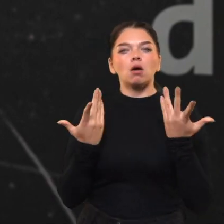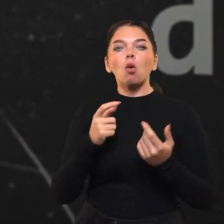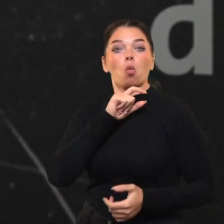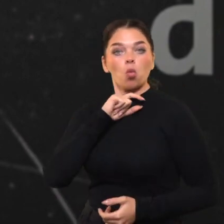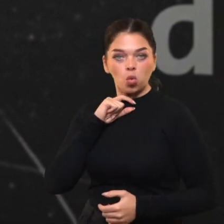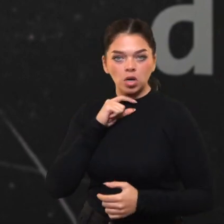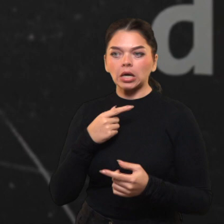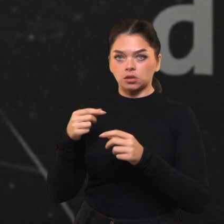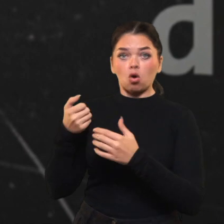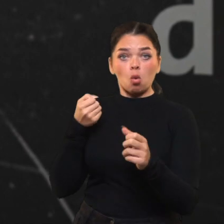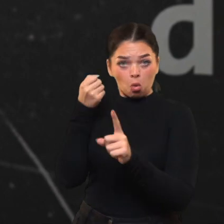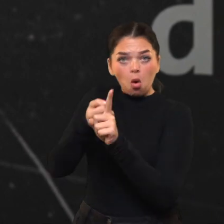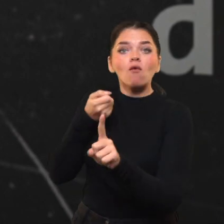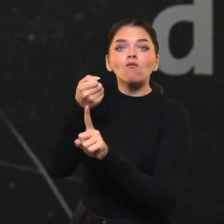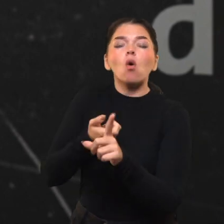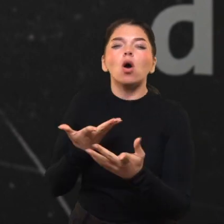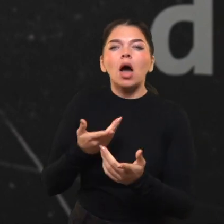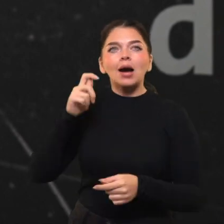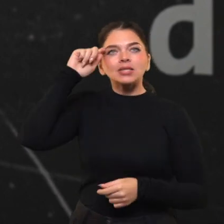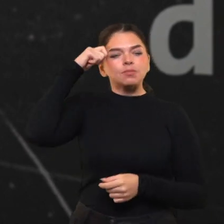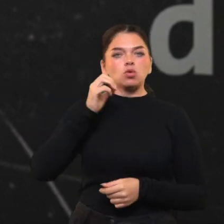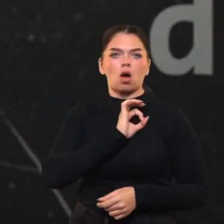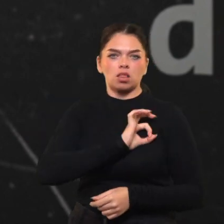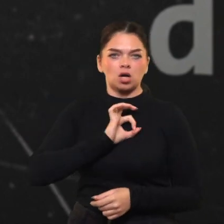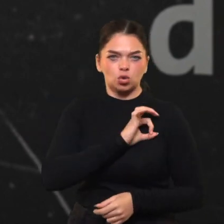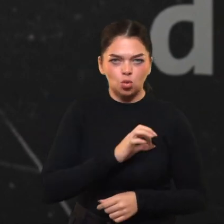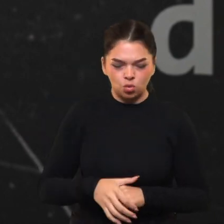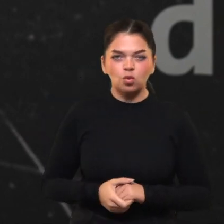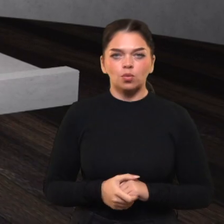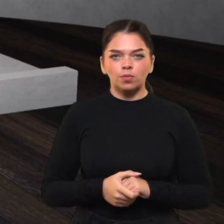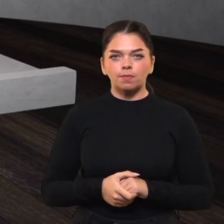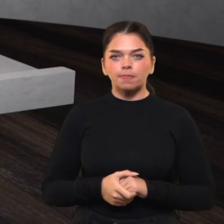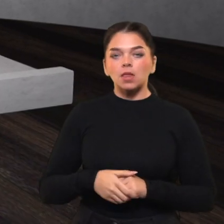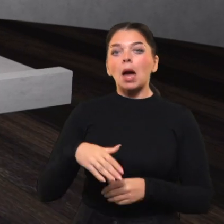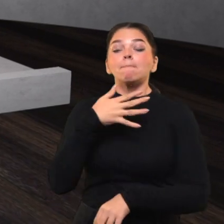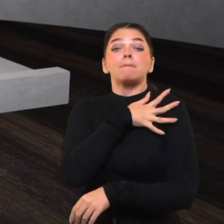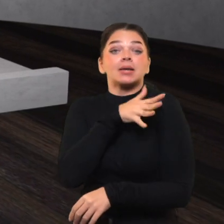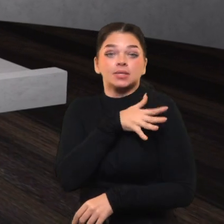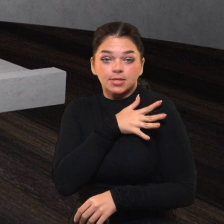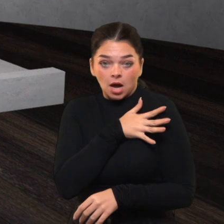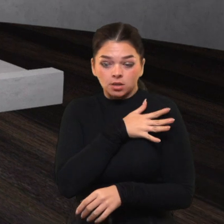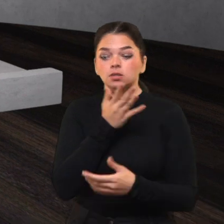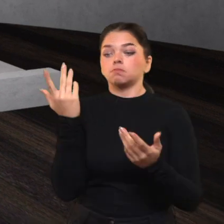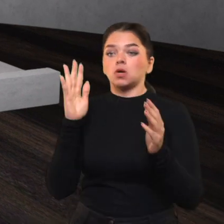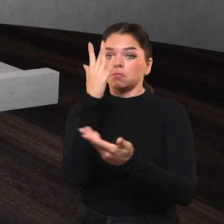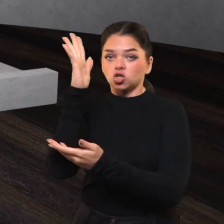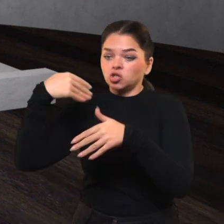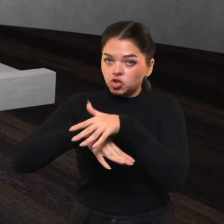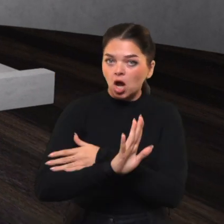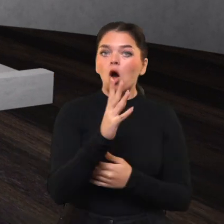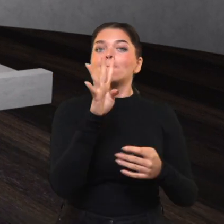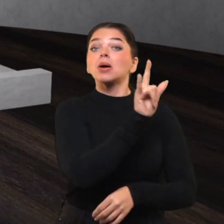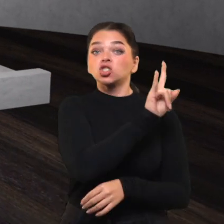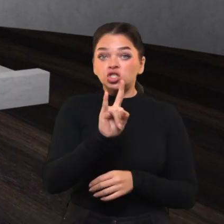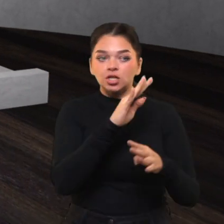Kunigas yra kovotojas. Prisiminėjau anegdotą. Ir šiaip visai panašu į tikrą istoriją. Miško brolis, partizanas išėjina iš miško,